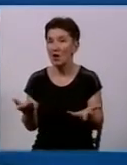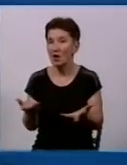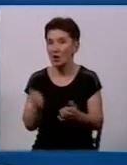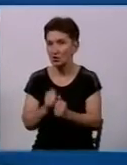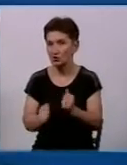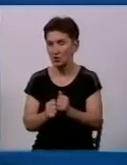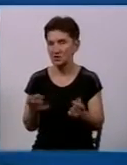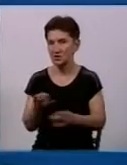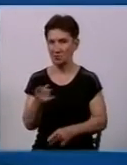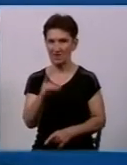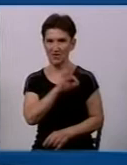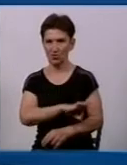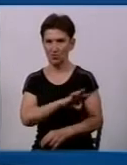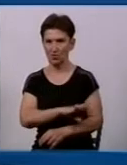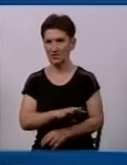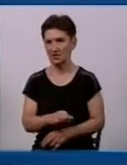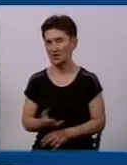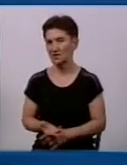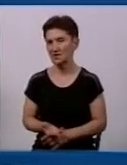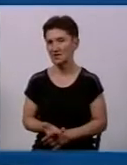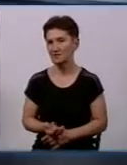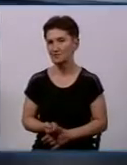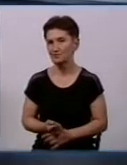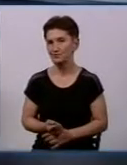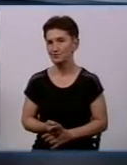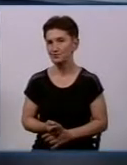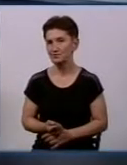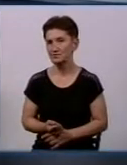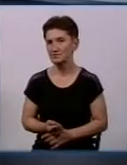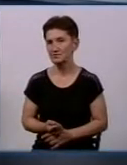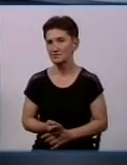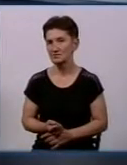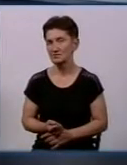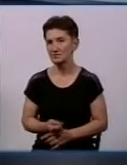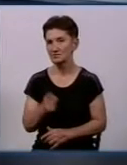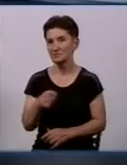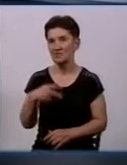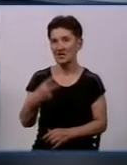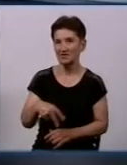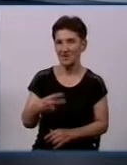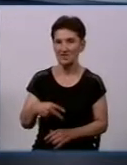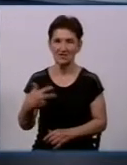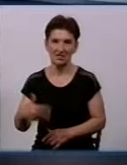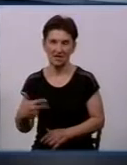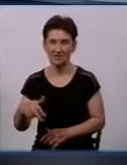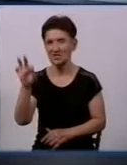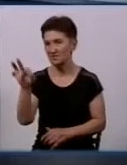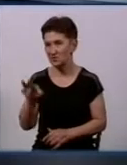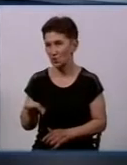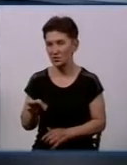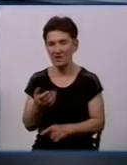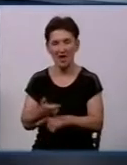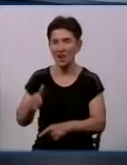взагалі використовувати гідранти? Чи ви використовуєте в своїй практиці? 20-30% не більше. Ми маємо